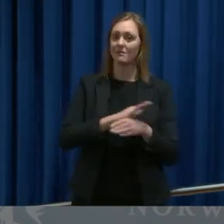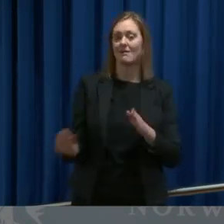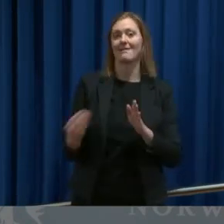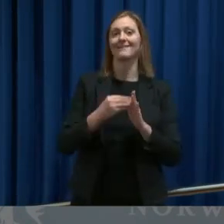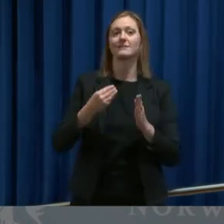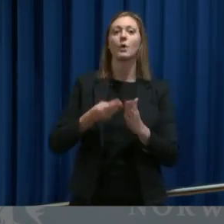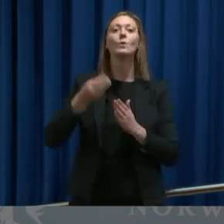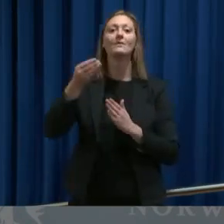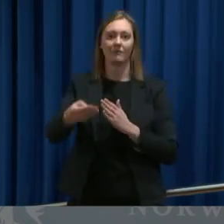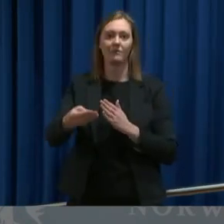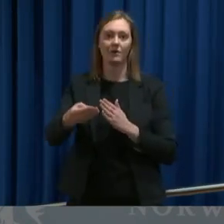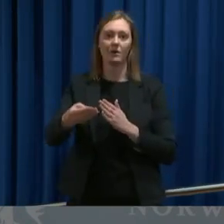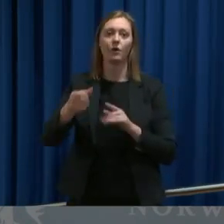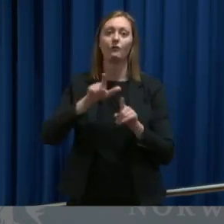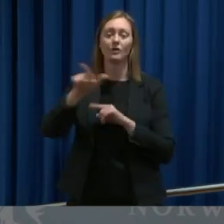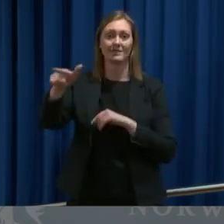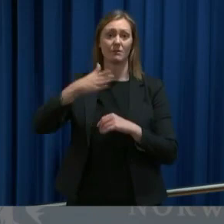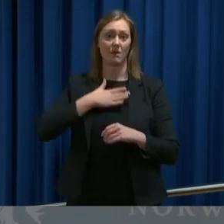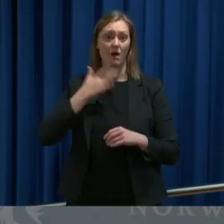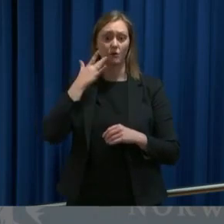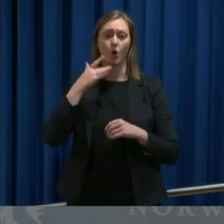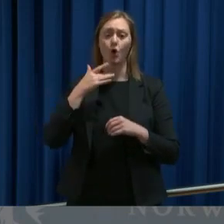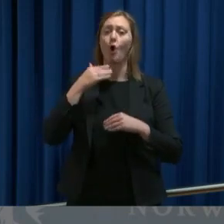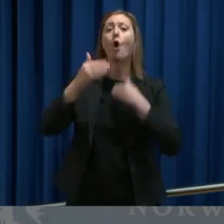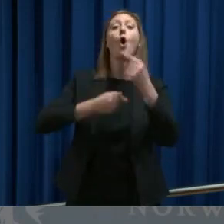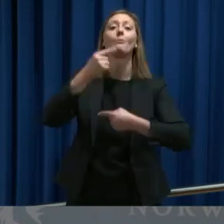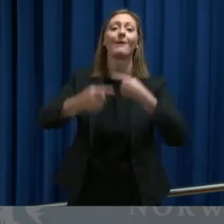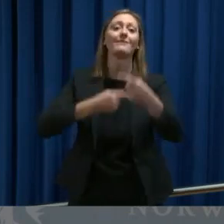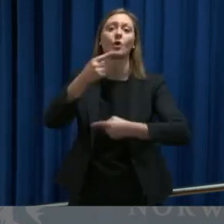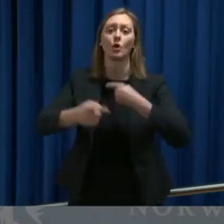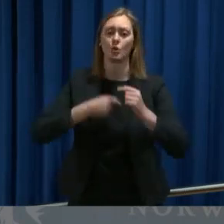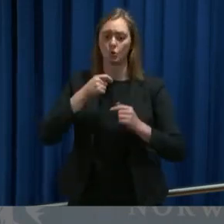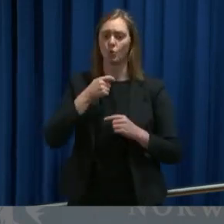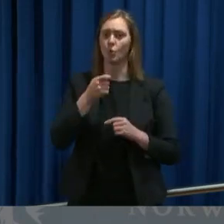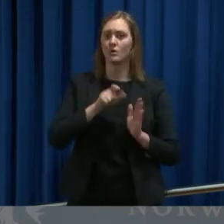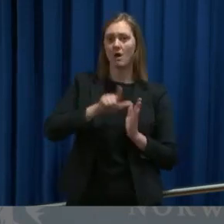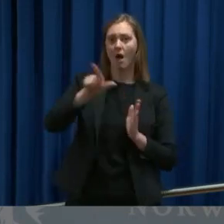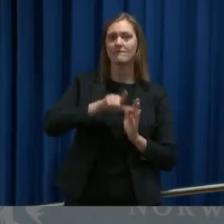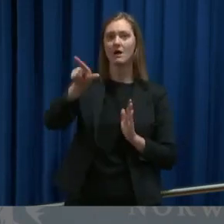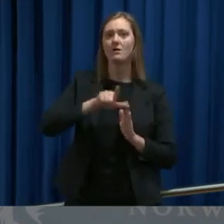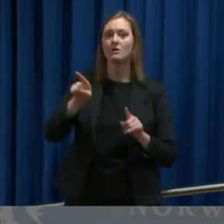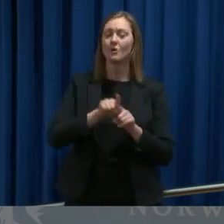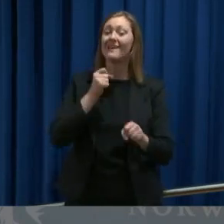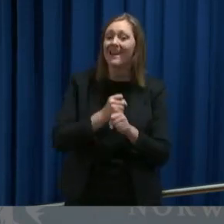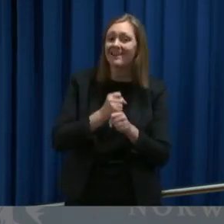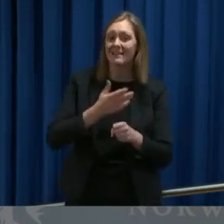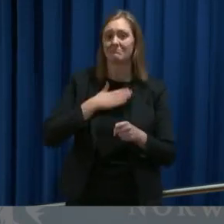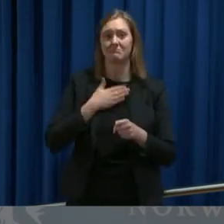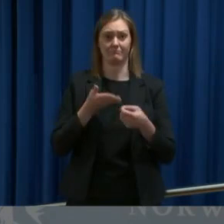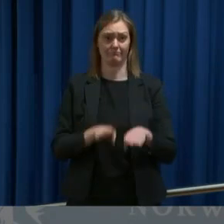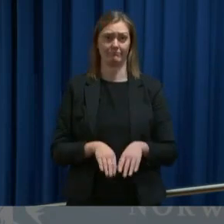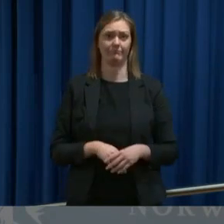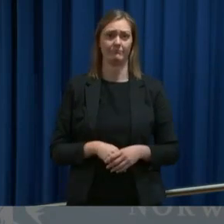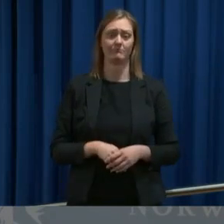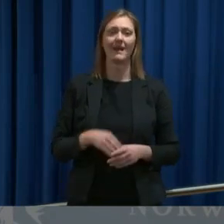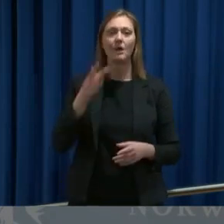som flyselskapene får når de opprettholder enkelte avganger som de ellers ville innstilt. Eller når